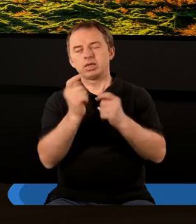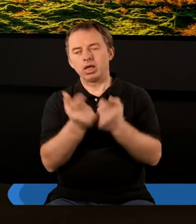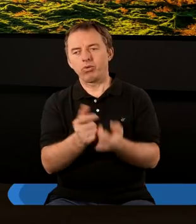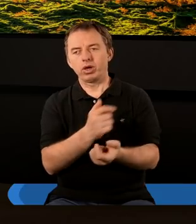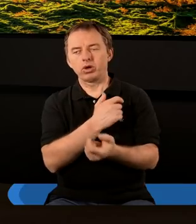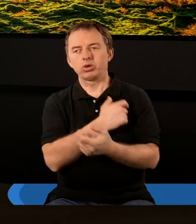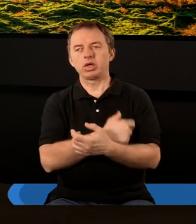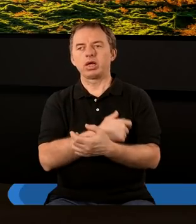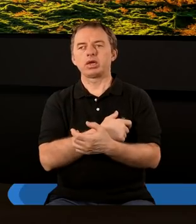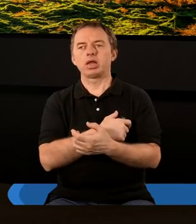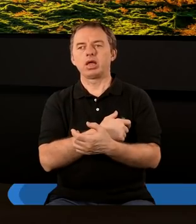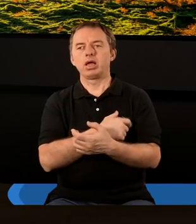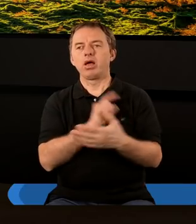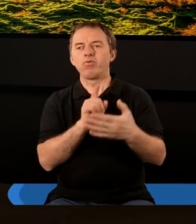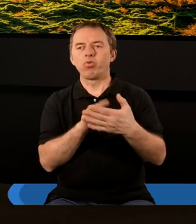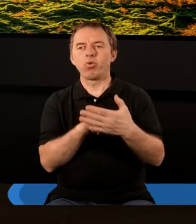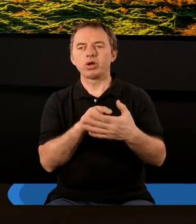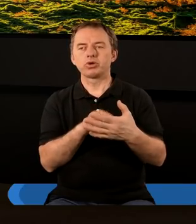serca i właśnie